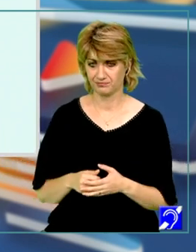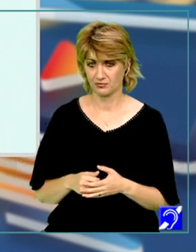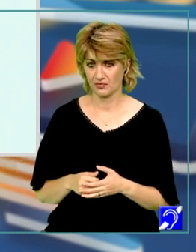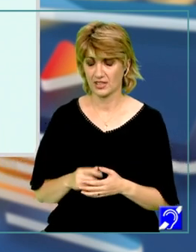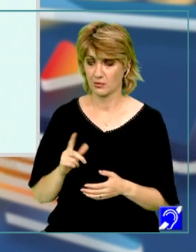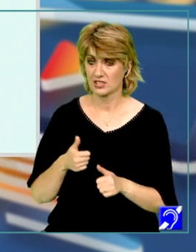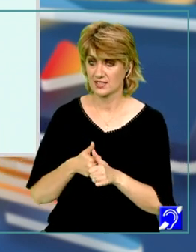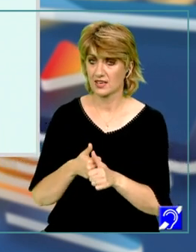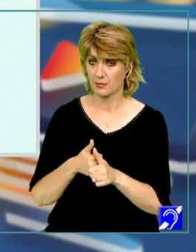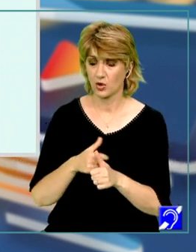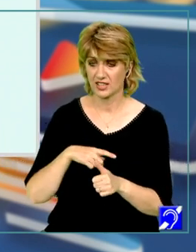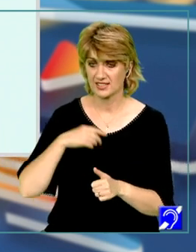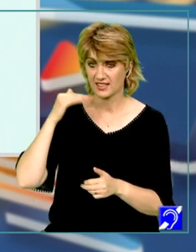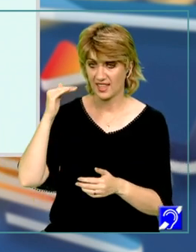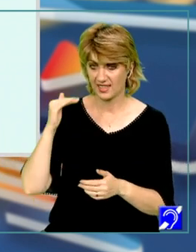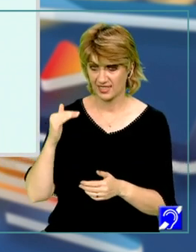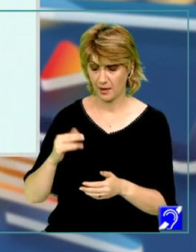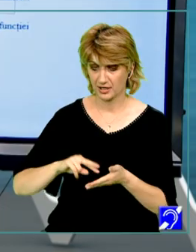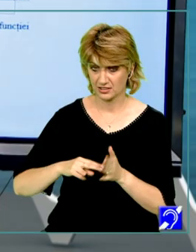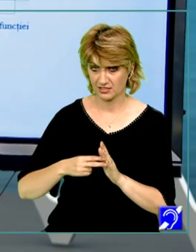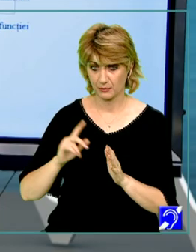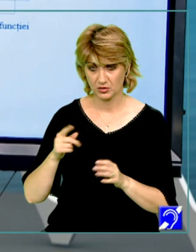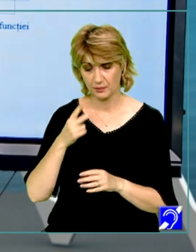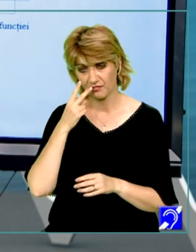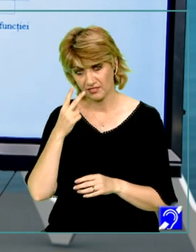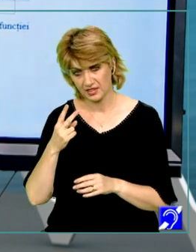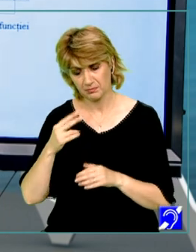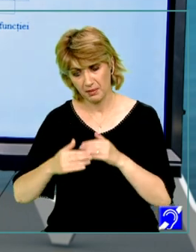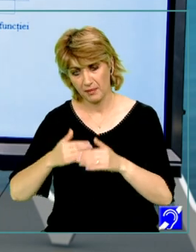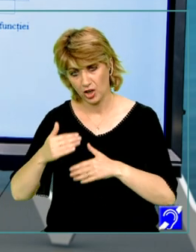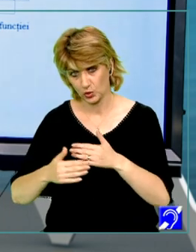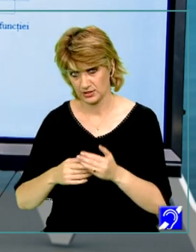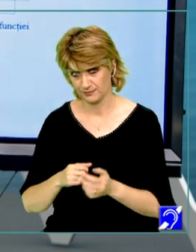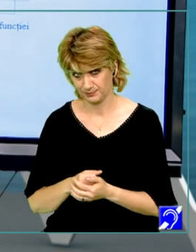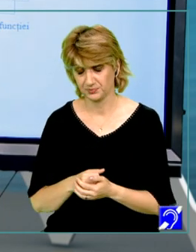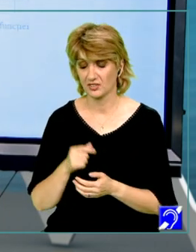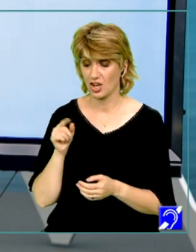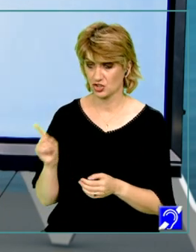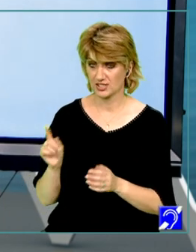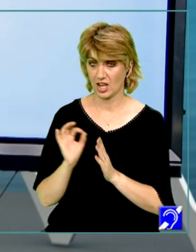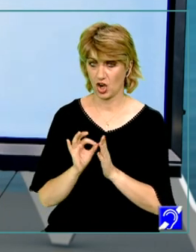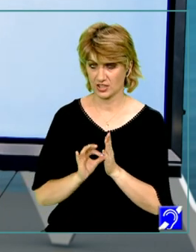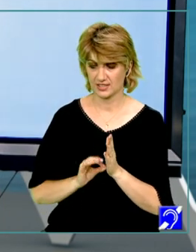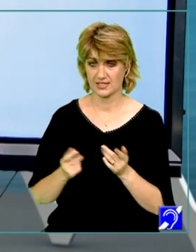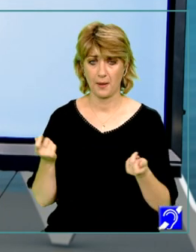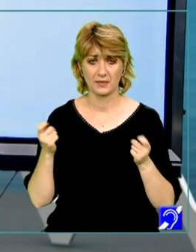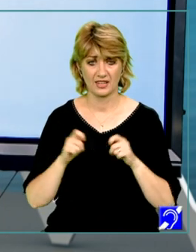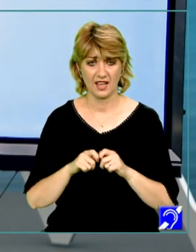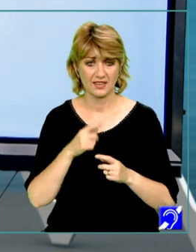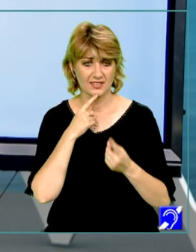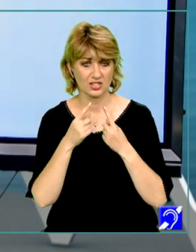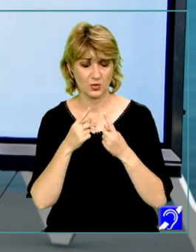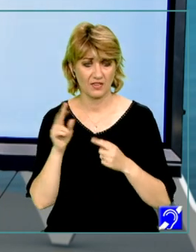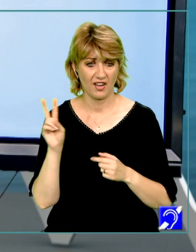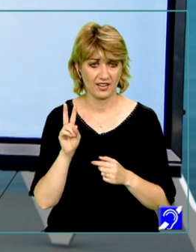ținem cont că sunt etape în rezolvare pe care le putem întotdeauna parcurge. În aceste condiții am încheiat de discutat